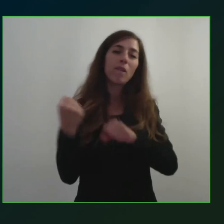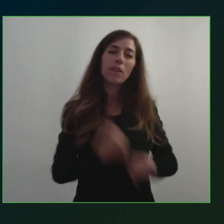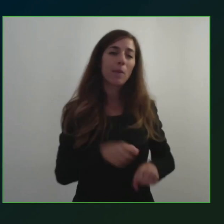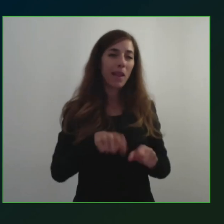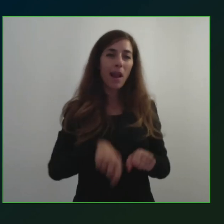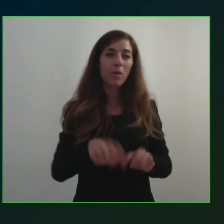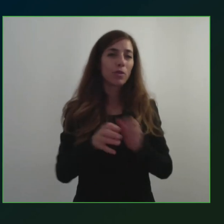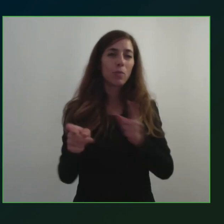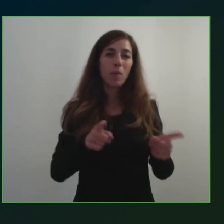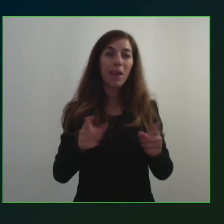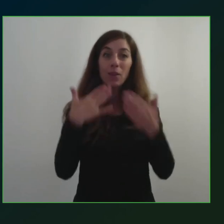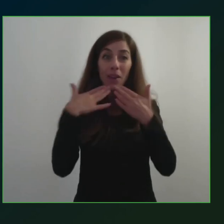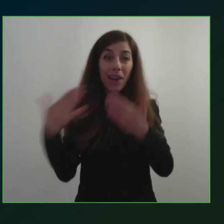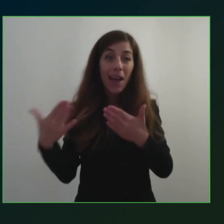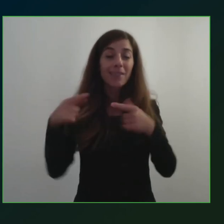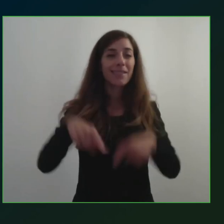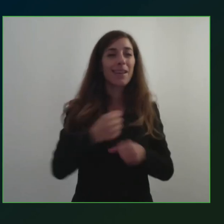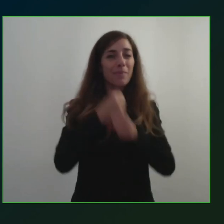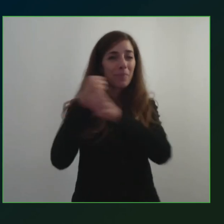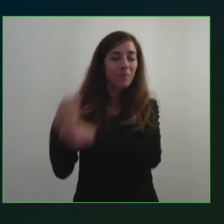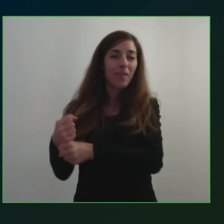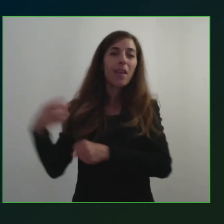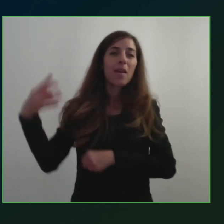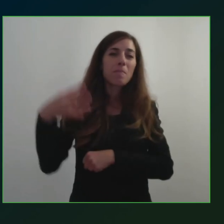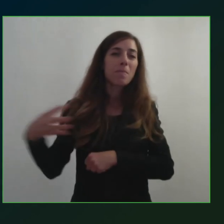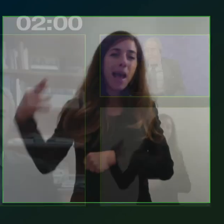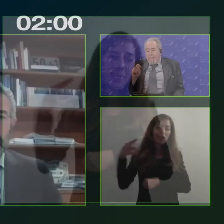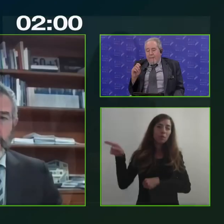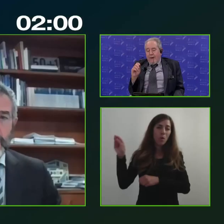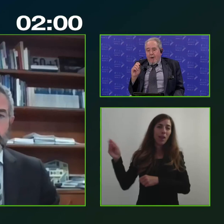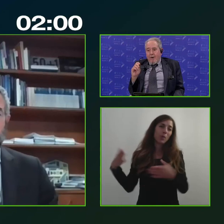e con questo ringraziamento do la parola a Massimo a cui chiederei di chiudere